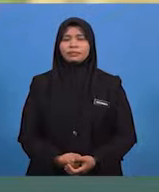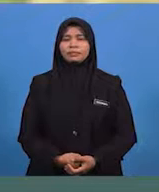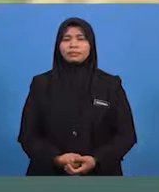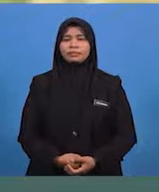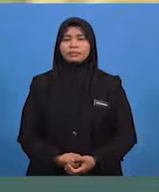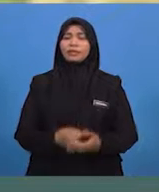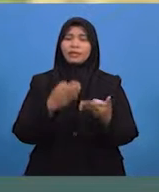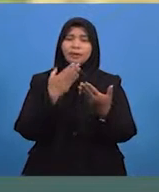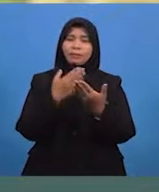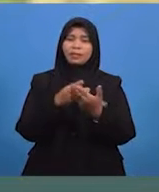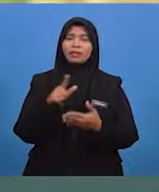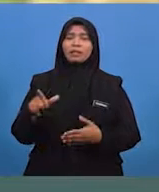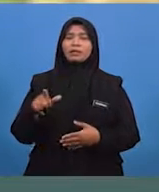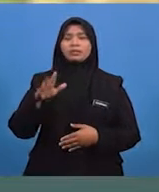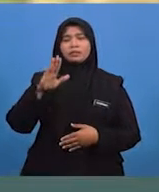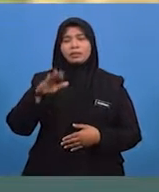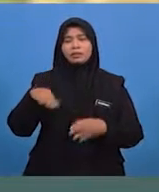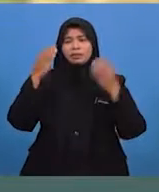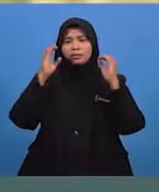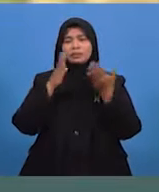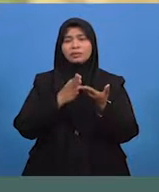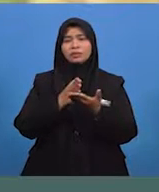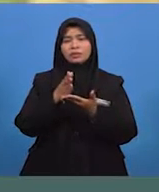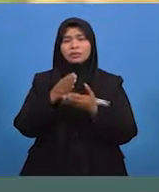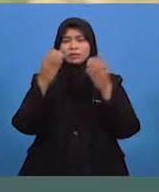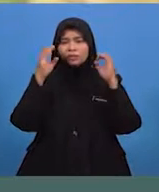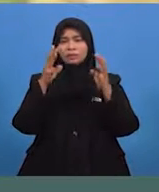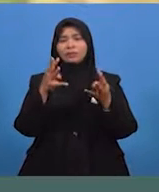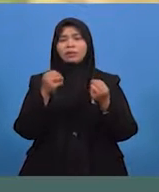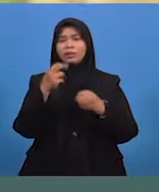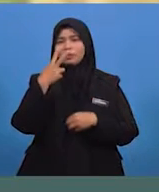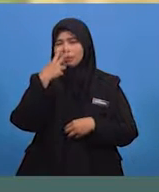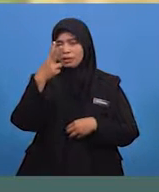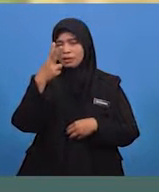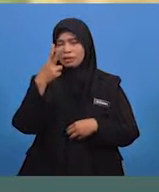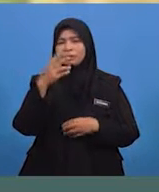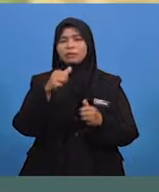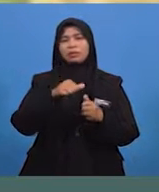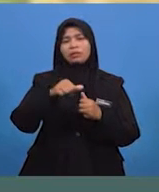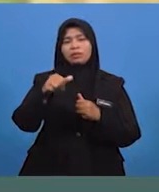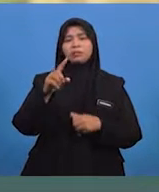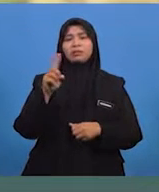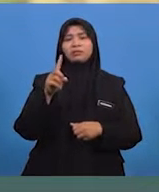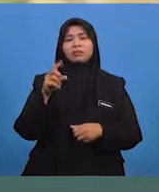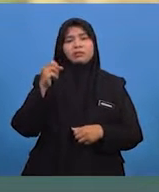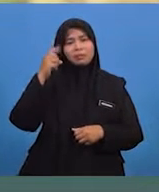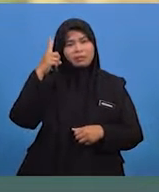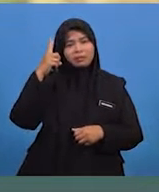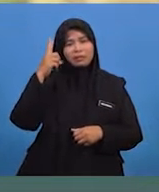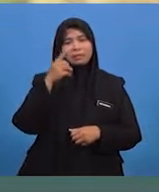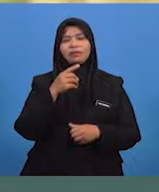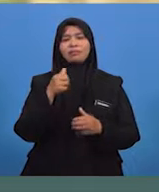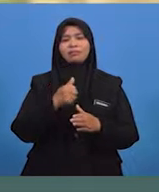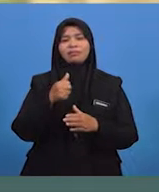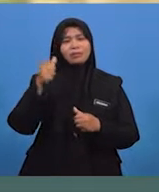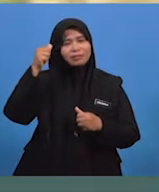Baiklah, sebelum cikgu teruskan, cikgu ingin melihat sejauh mana pemahaman dan ingatan murid